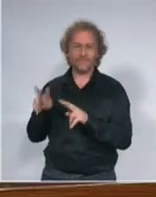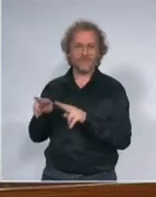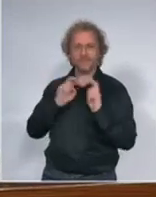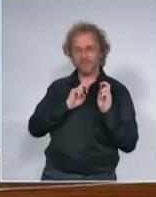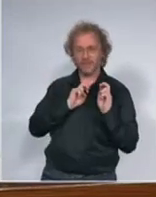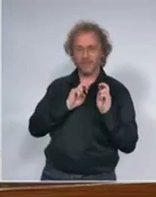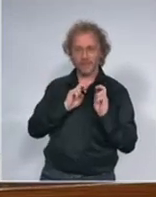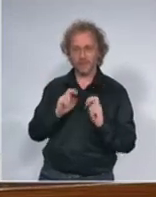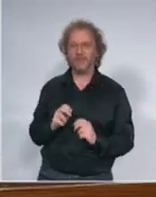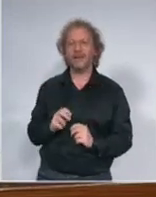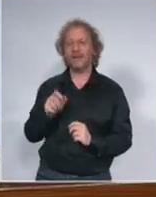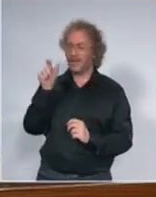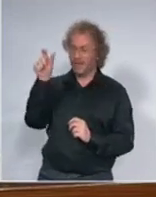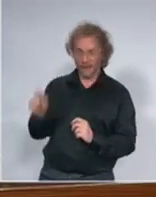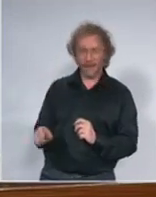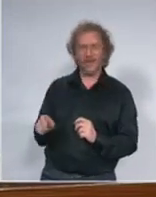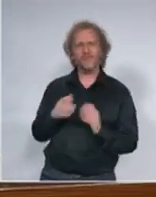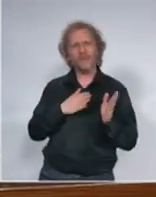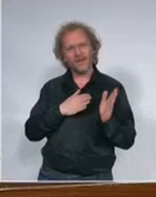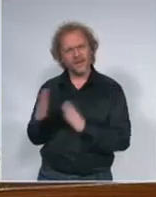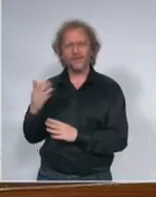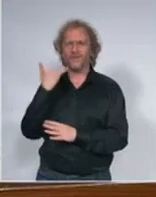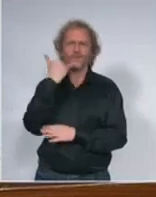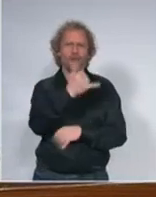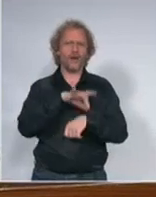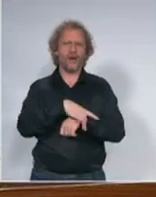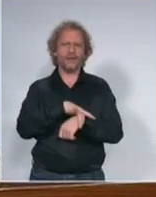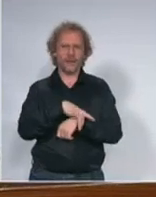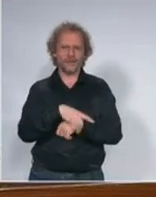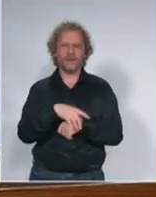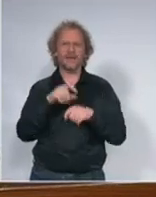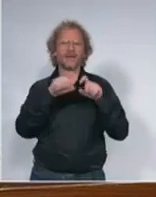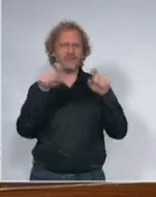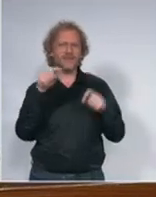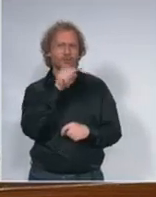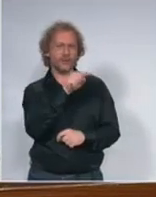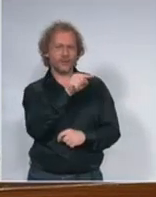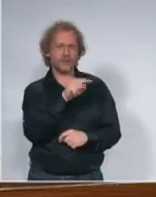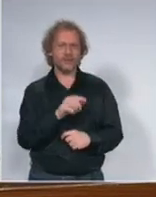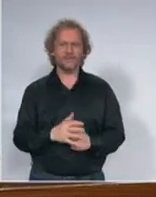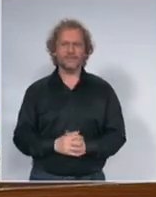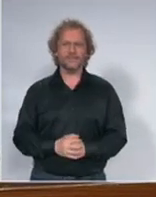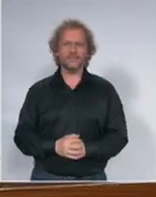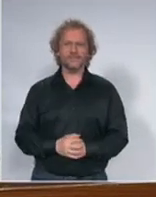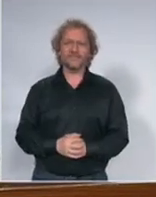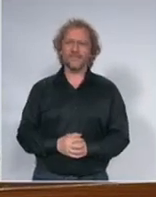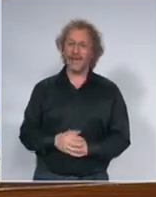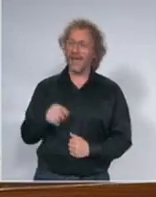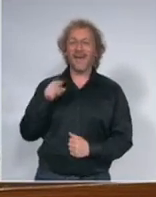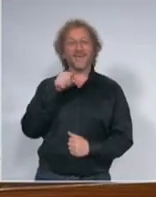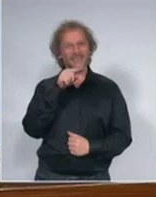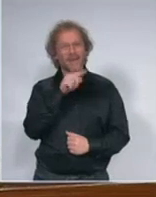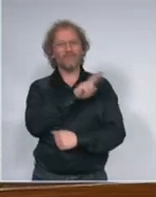u redovnom kontaktu sa epidemiologom iz zavoda i instituta a da naše bolnice znači